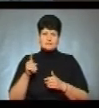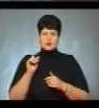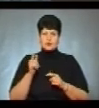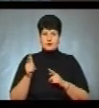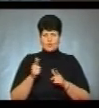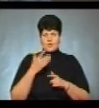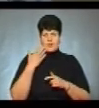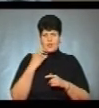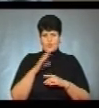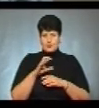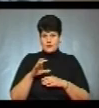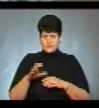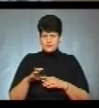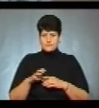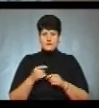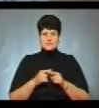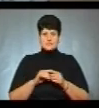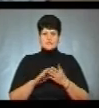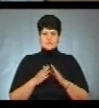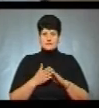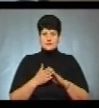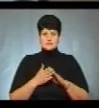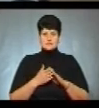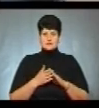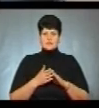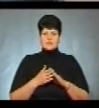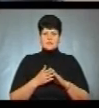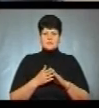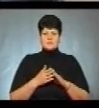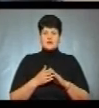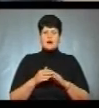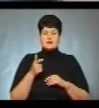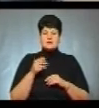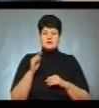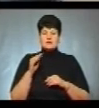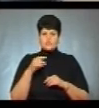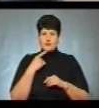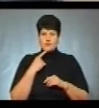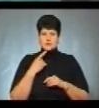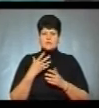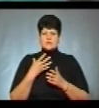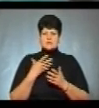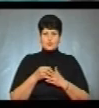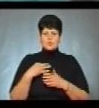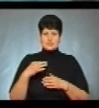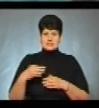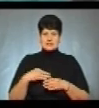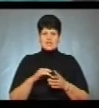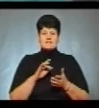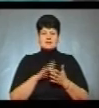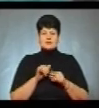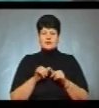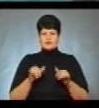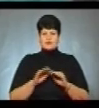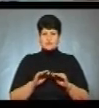фотографуватися, але в даній ситуації класний підхід фотографа. Галина Федорович каже, свого сина на терапевтичні заняття до Центру розвитку